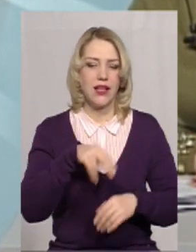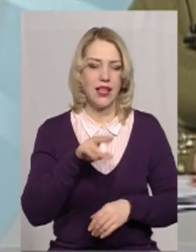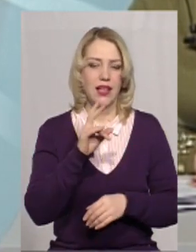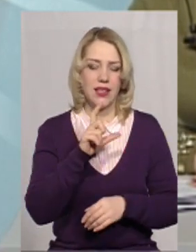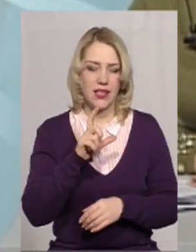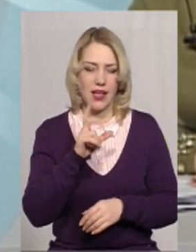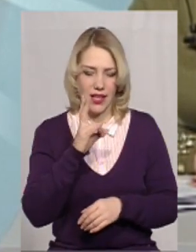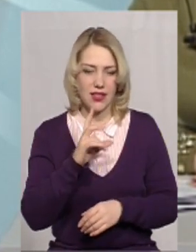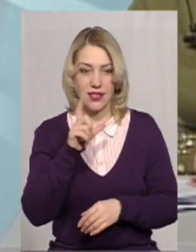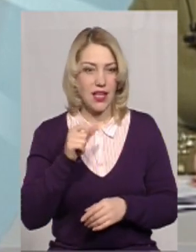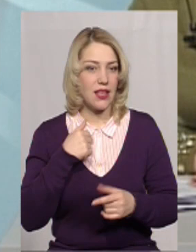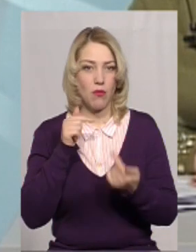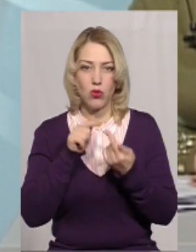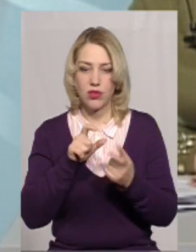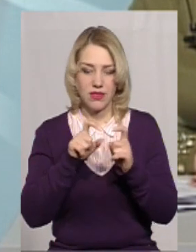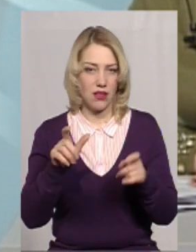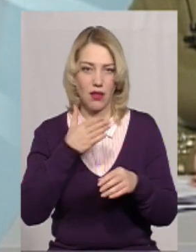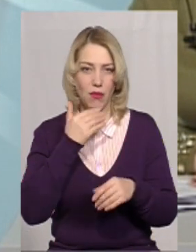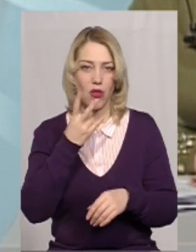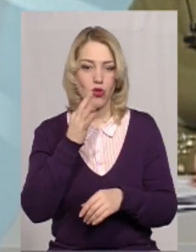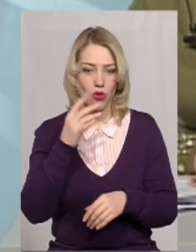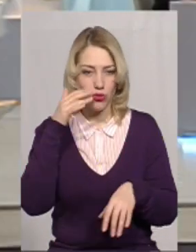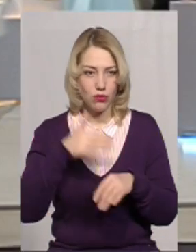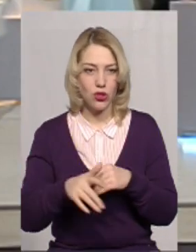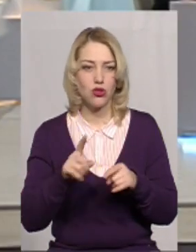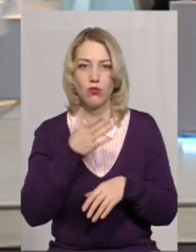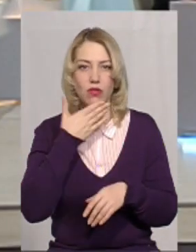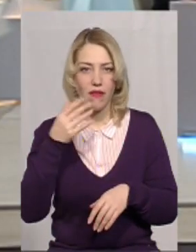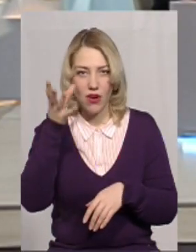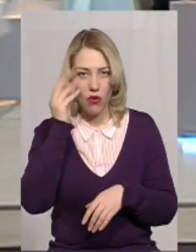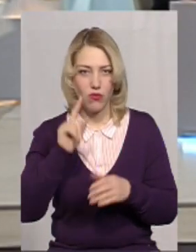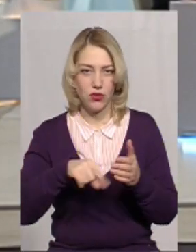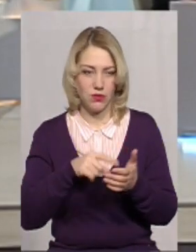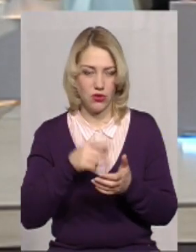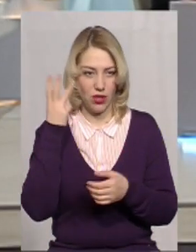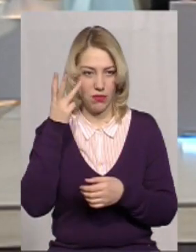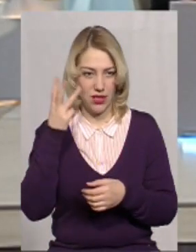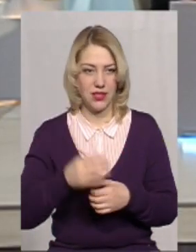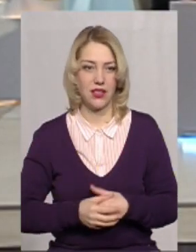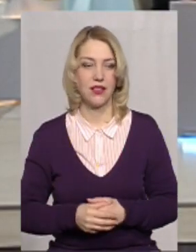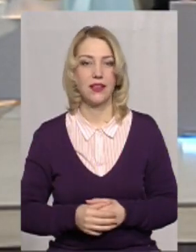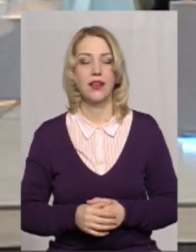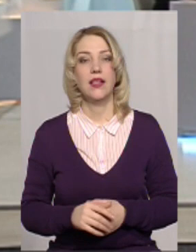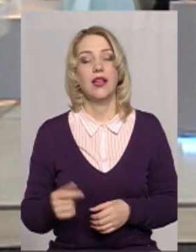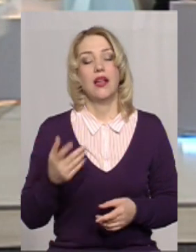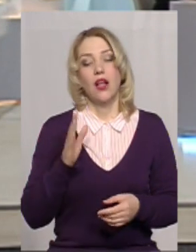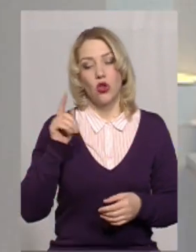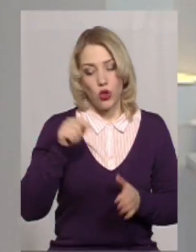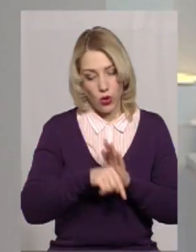проти цих закладів, розумієте? Але, ну, чому не враховується місто Хмельниць? Ну, повернімося до